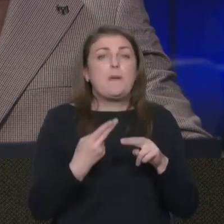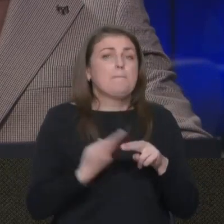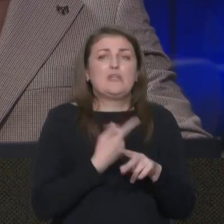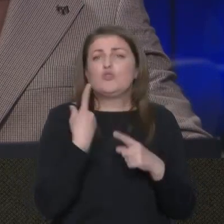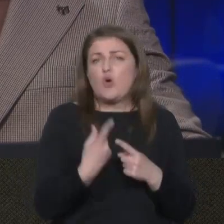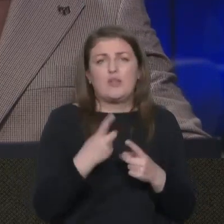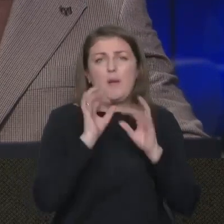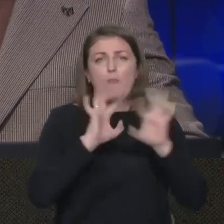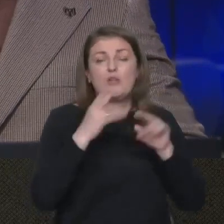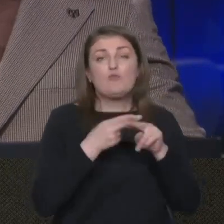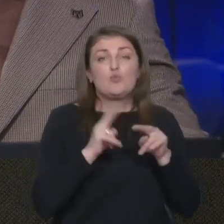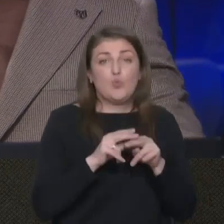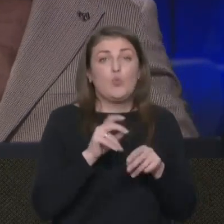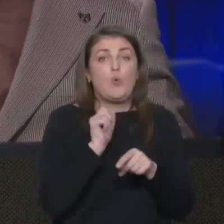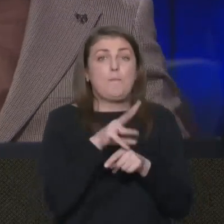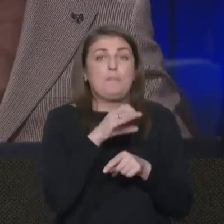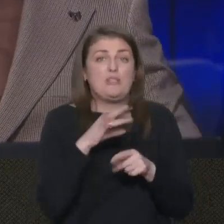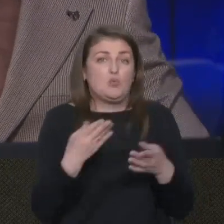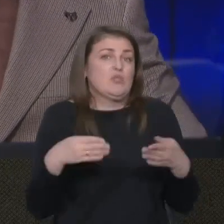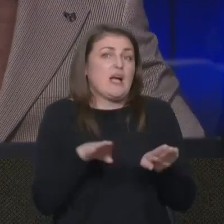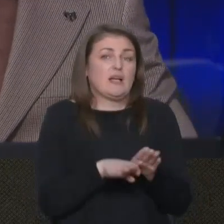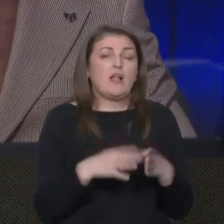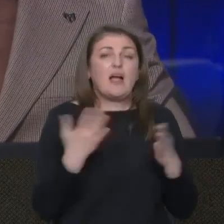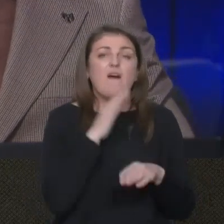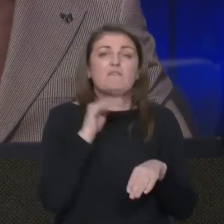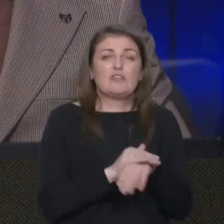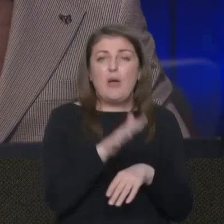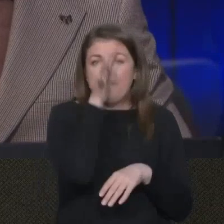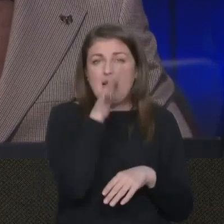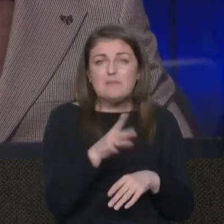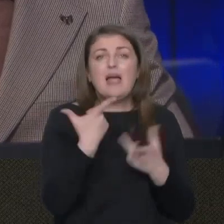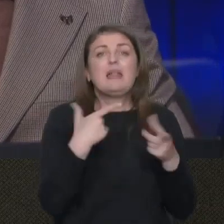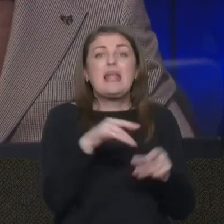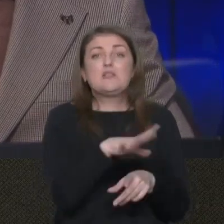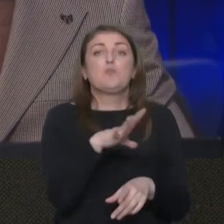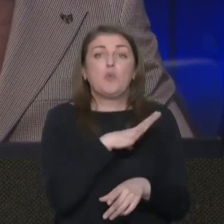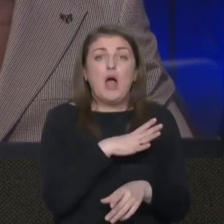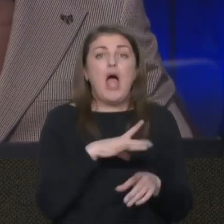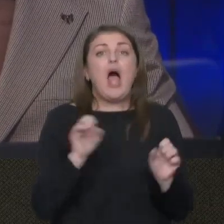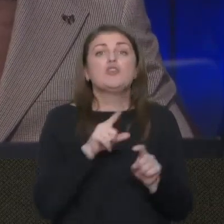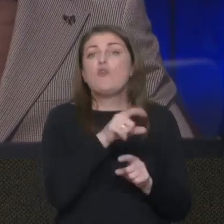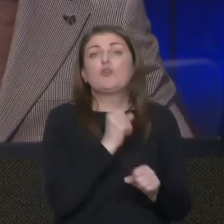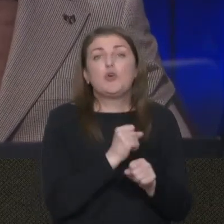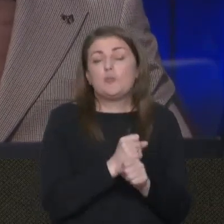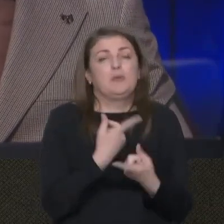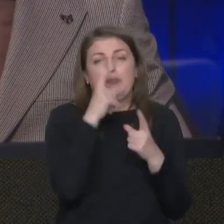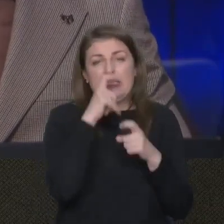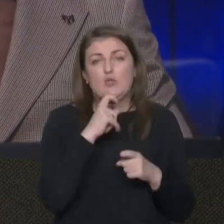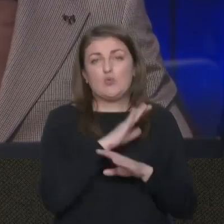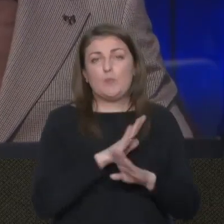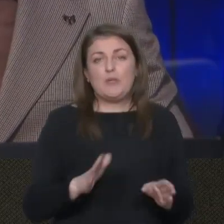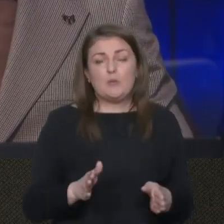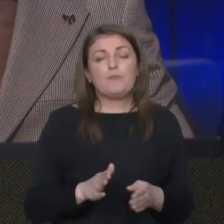пояснень, цю місію закрили, яка фактично п'ять місяців десь була, але що вони робили, незрозуміло.